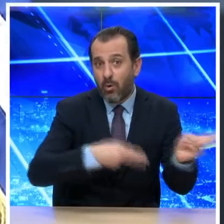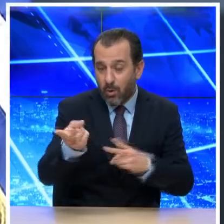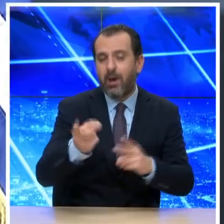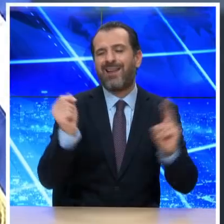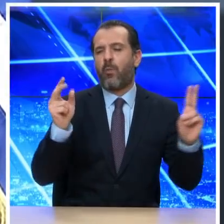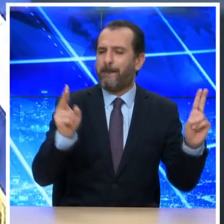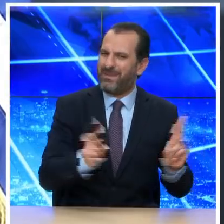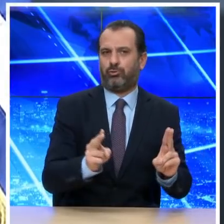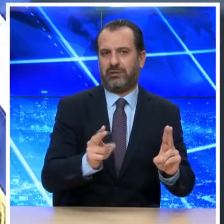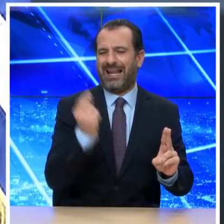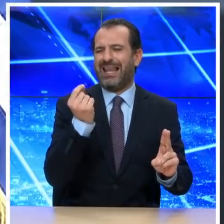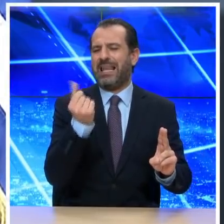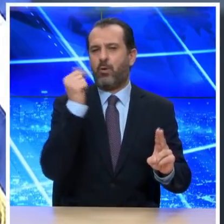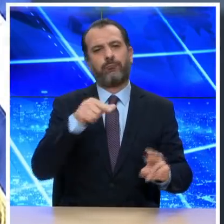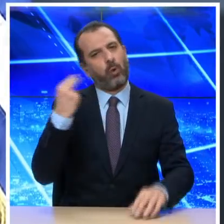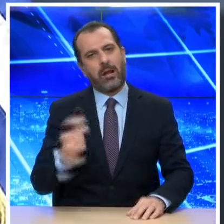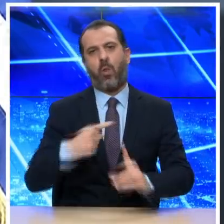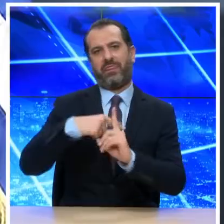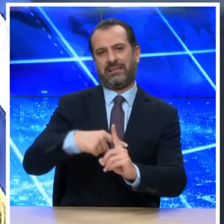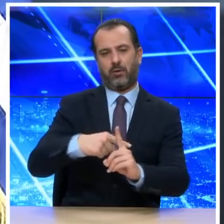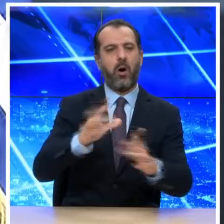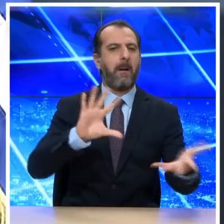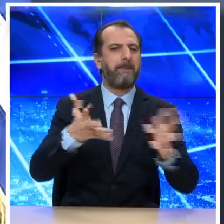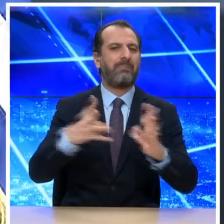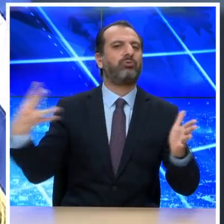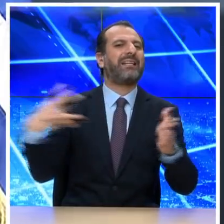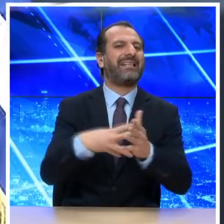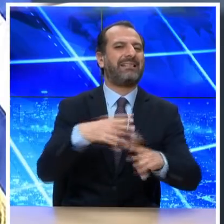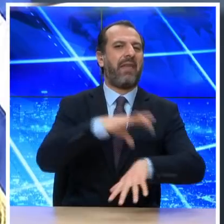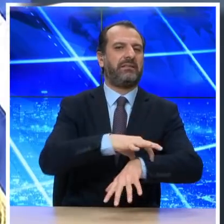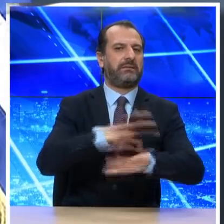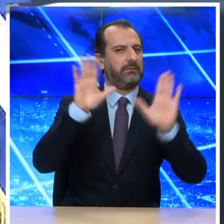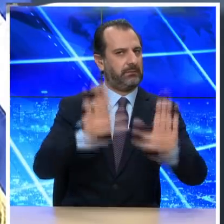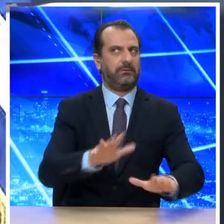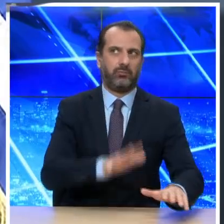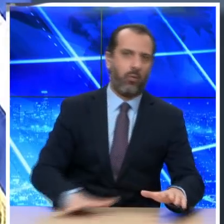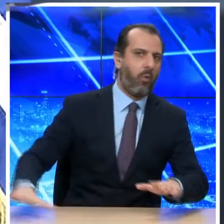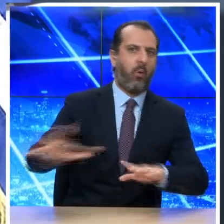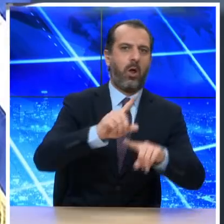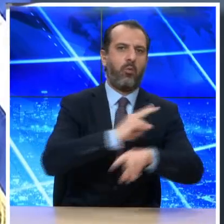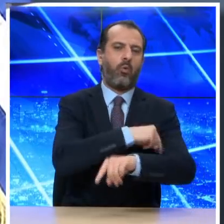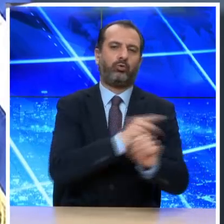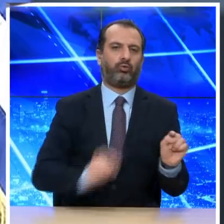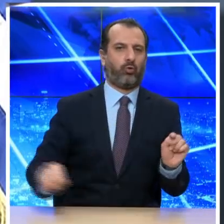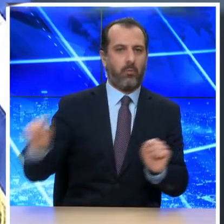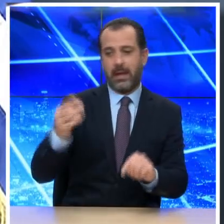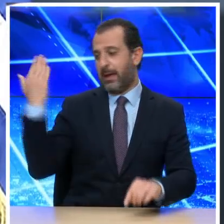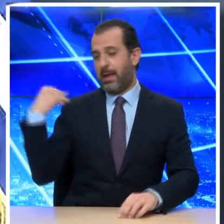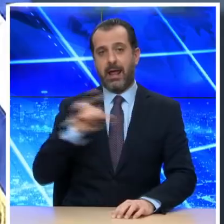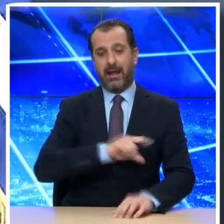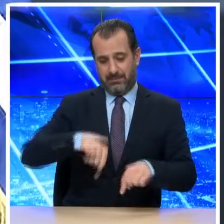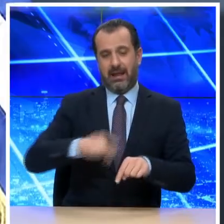καλό. Σήμερα νοσηλεύονται στη χώρα περίπου 4.000 ασθενείς, ενώ ο μέσος ώρας της τελευταίας εβδομάδας